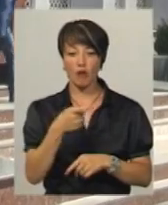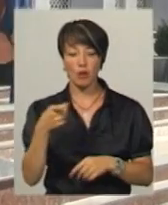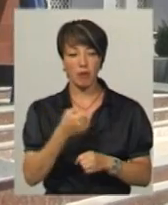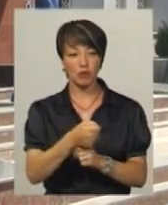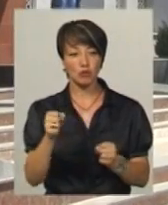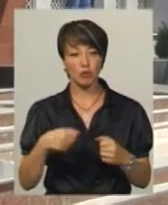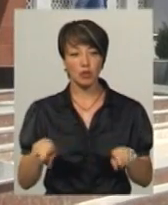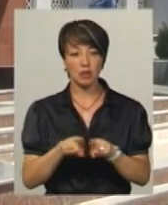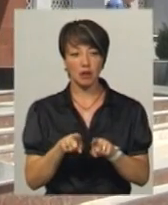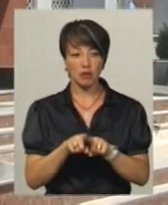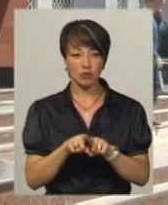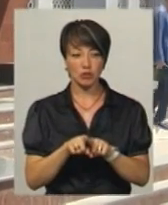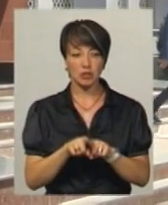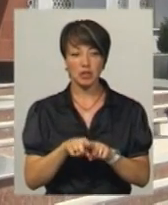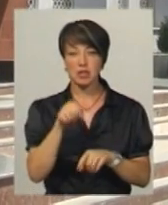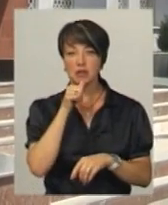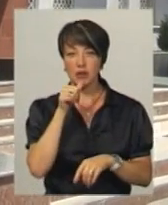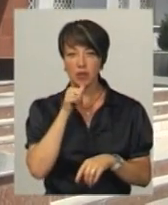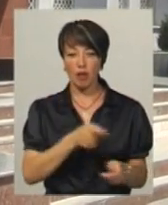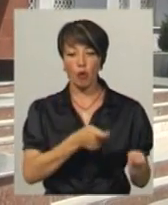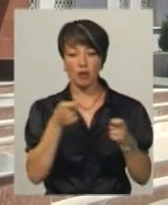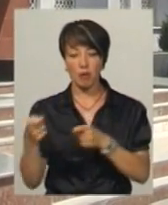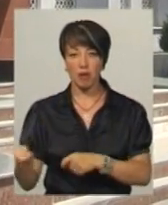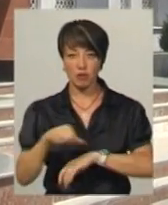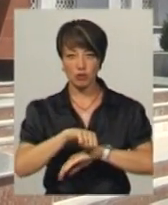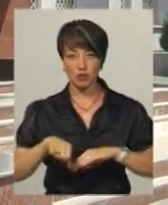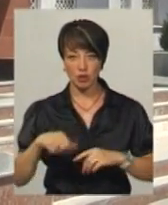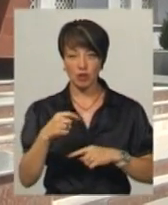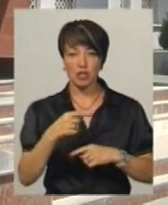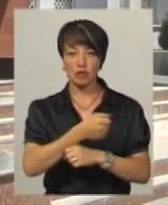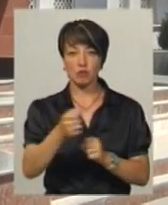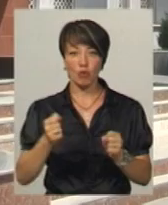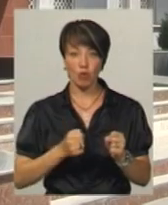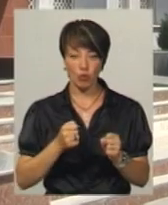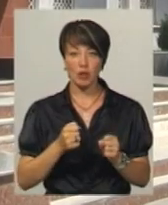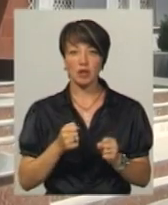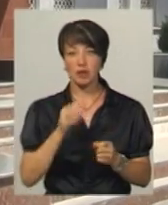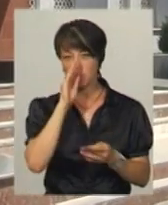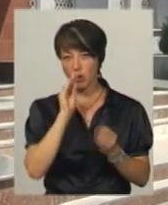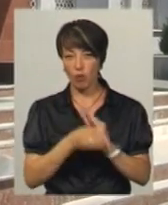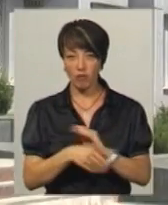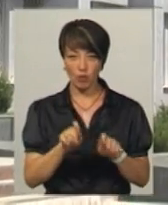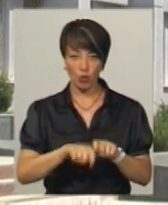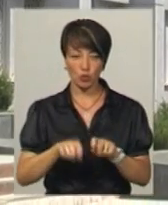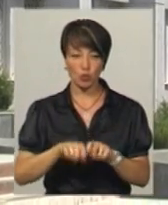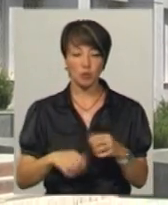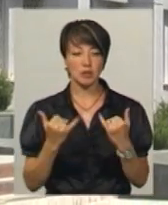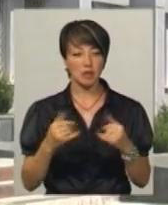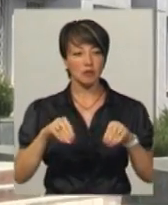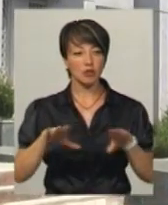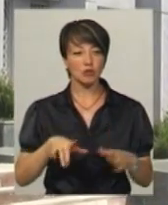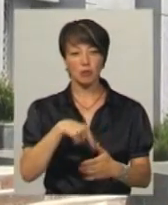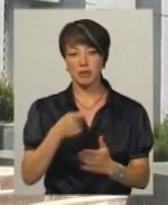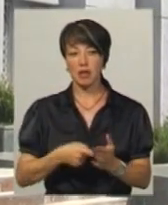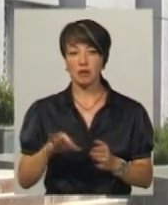зброї, а також замах на контрабанду вогнепальної зброї через державний кордон України з прихованням митного контролю. Наразі вирішується